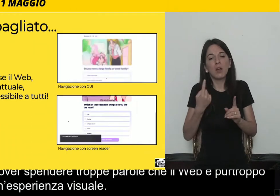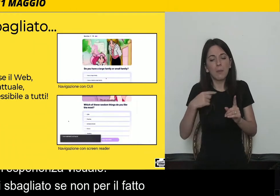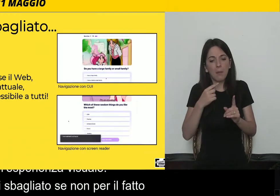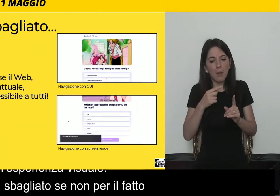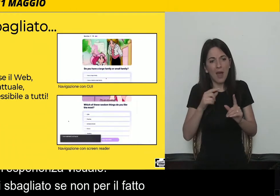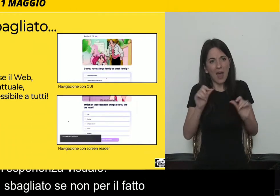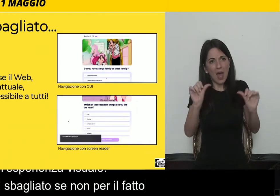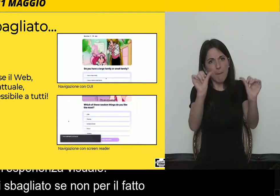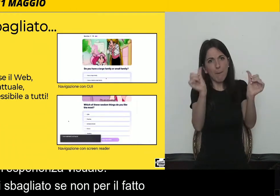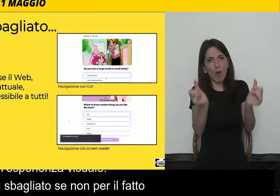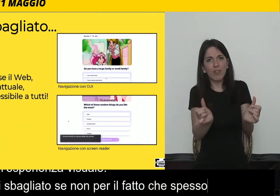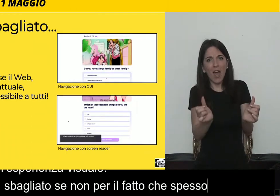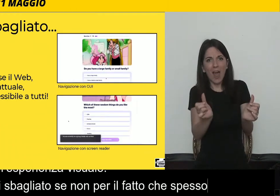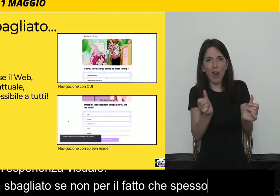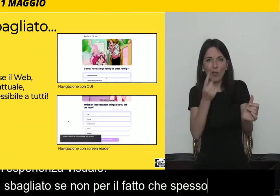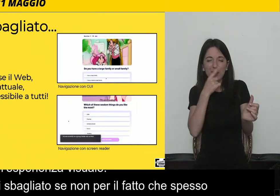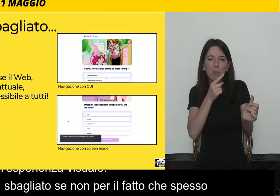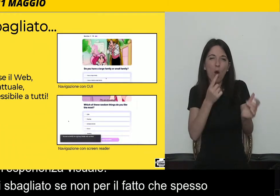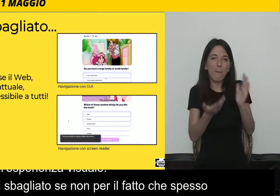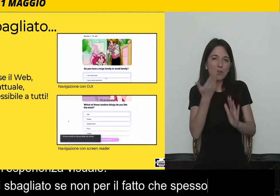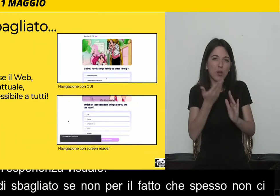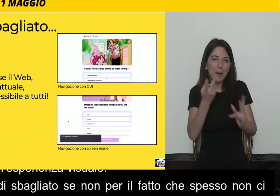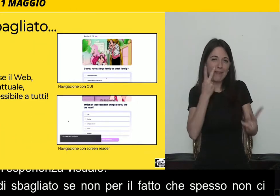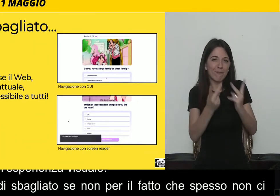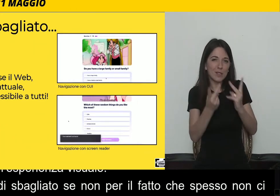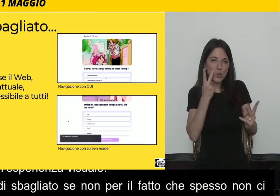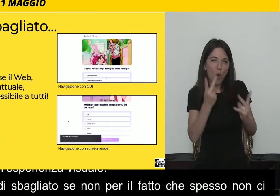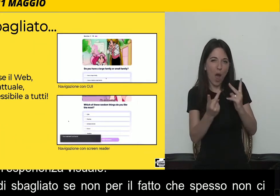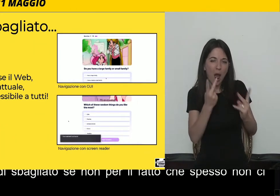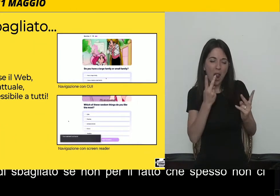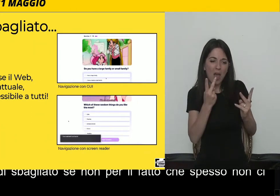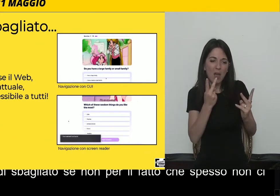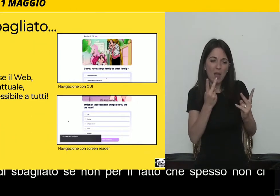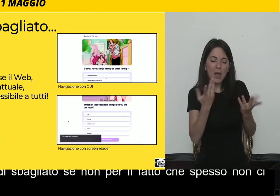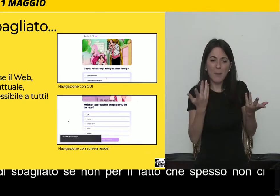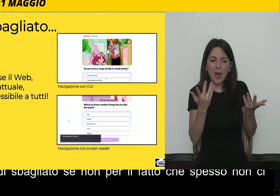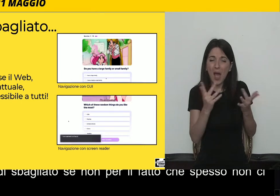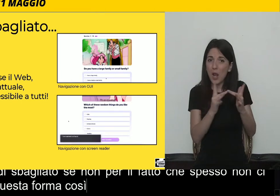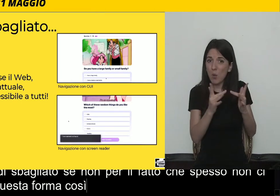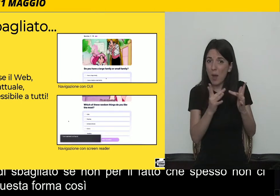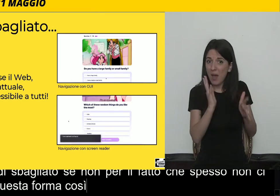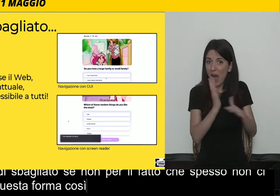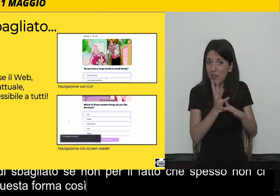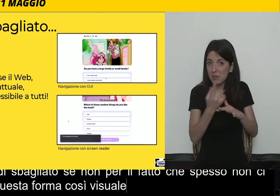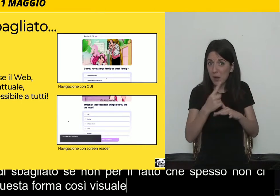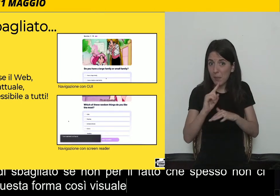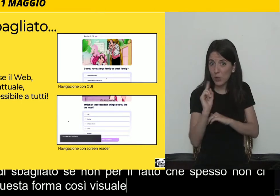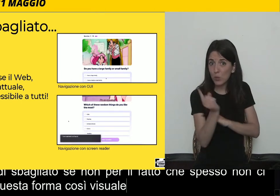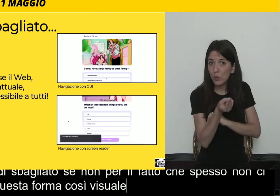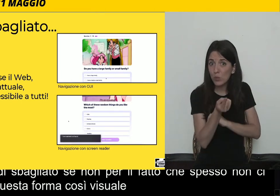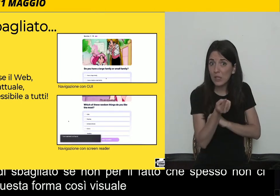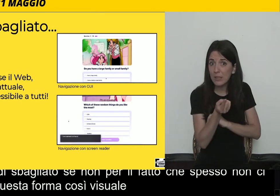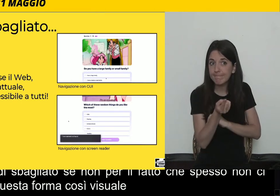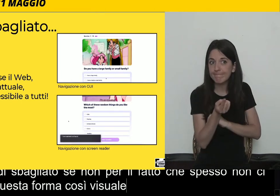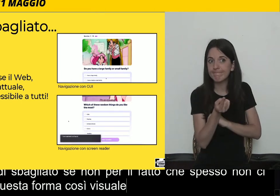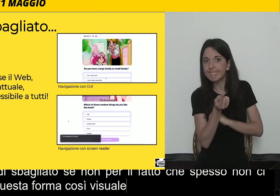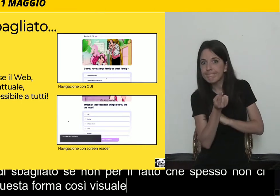format così visuale il web sia davvero accessibile per tutti. Chi